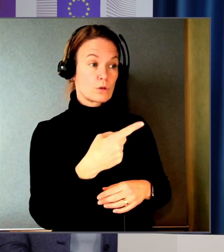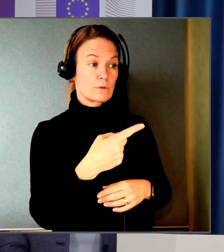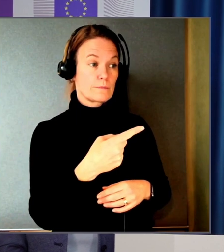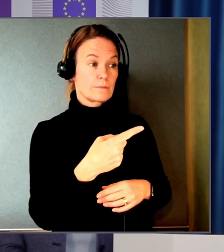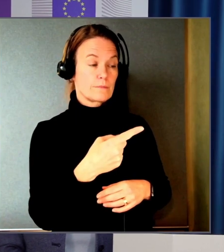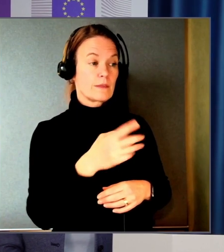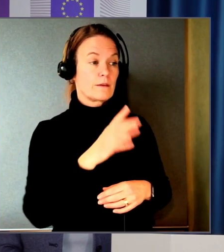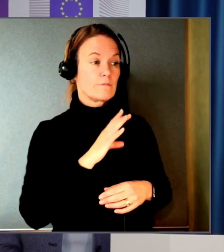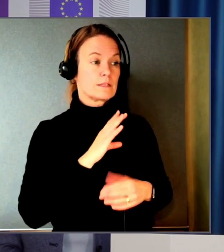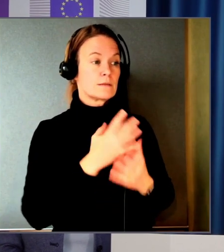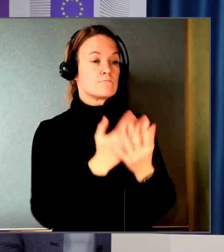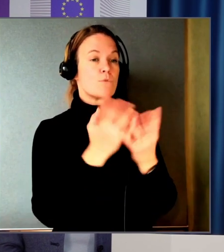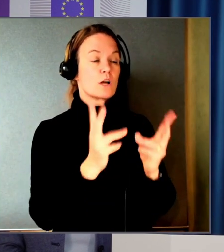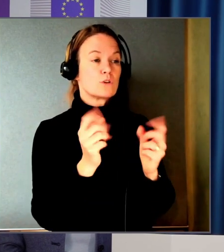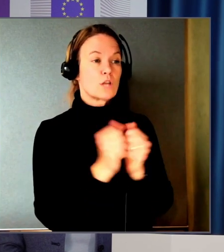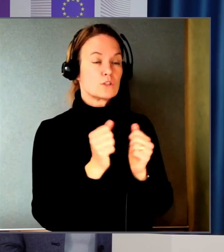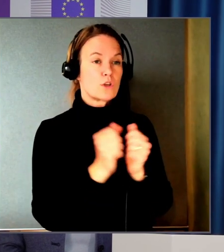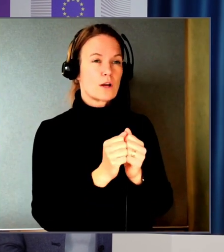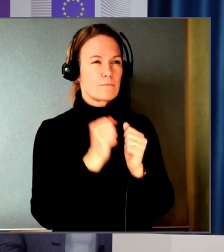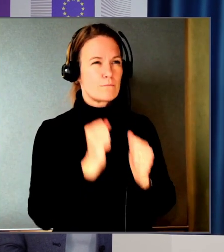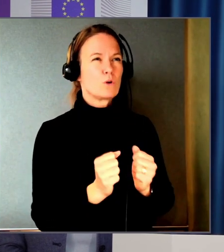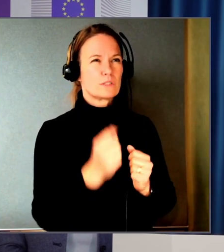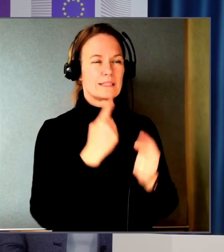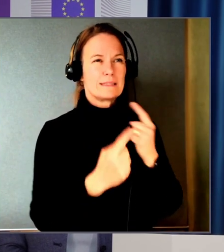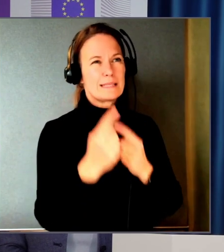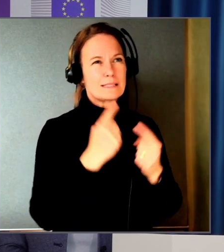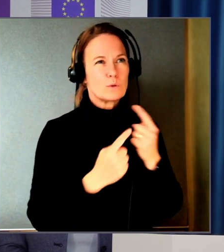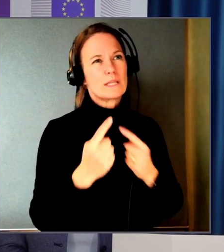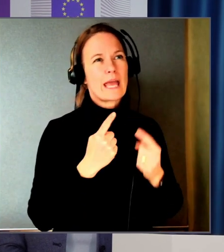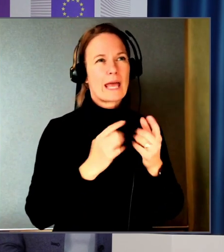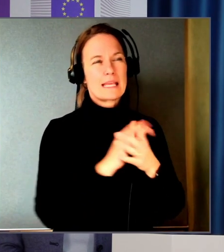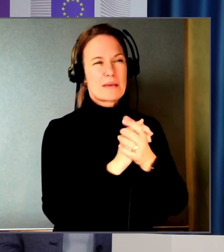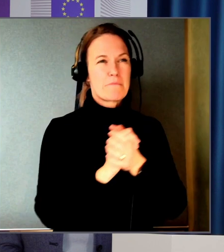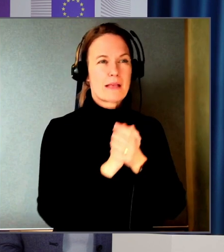finns många sådana här saker som man kommer att behöva diskutera fram gemensamt.